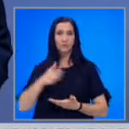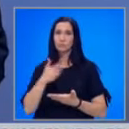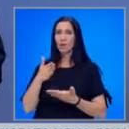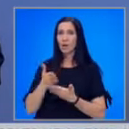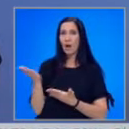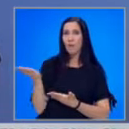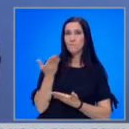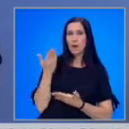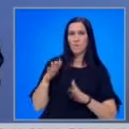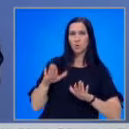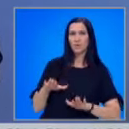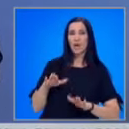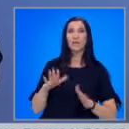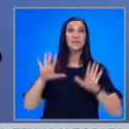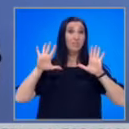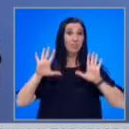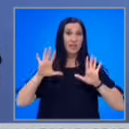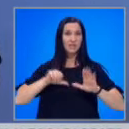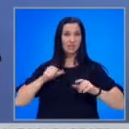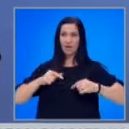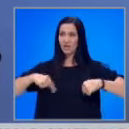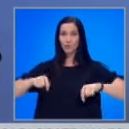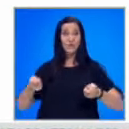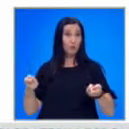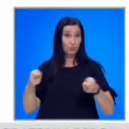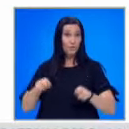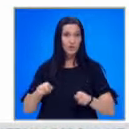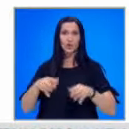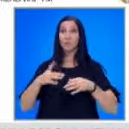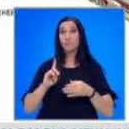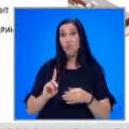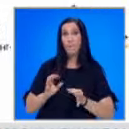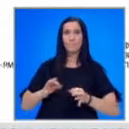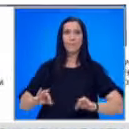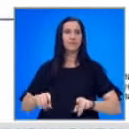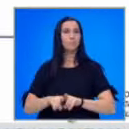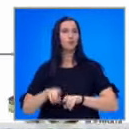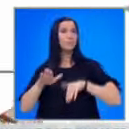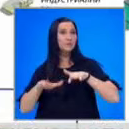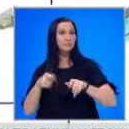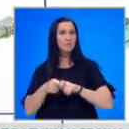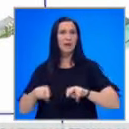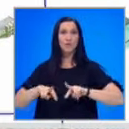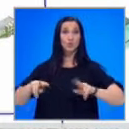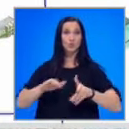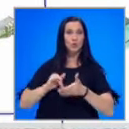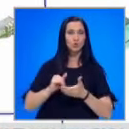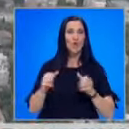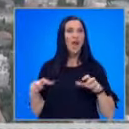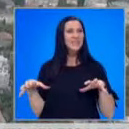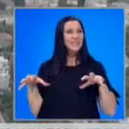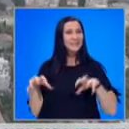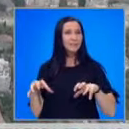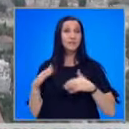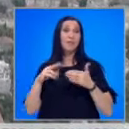бяхме останали само с 10 язовира напълно завършени и толп празни. Подобни стъпки са направени и за други дружества. Замразена и